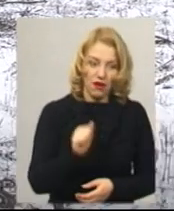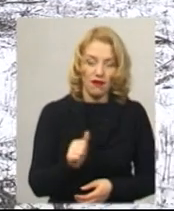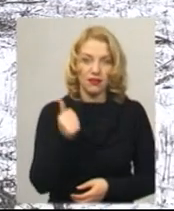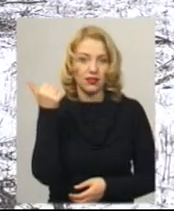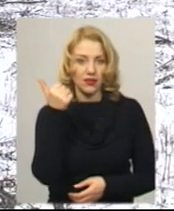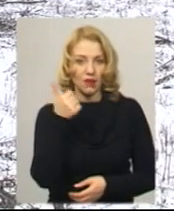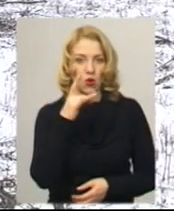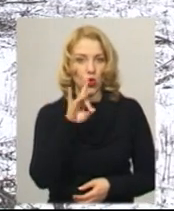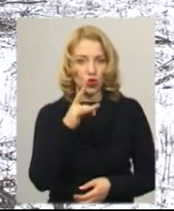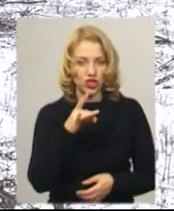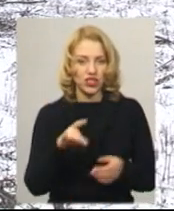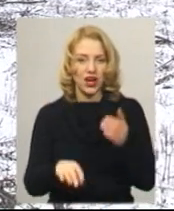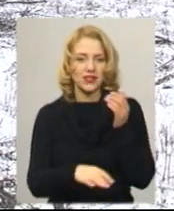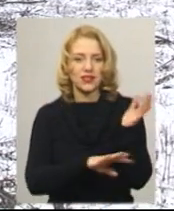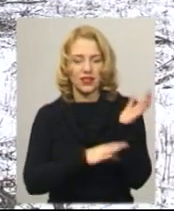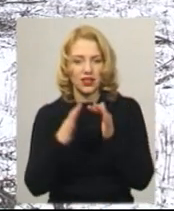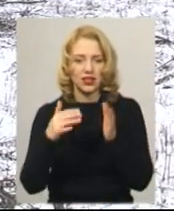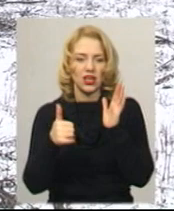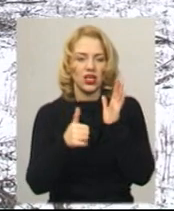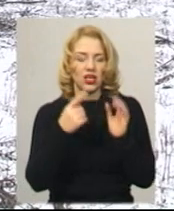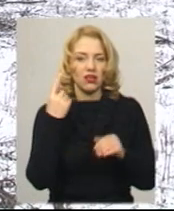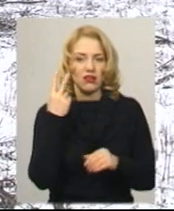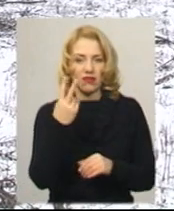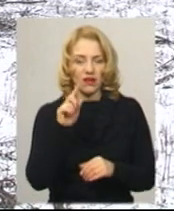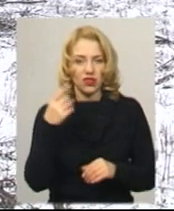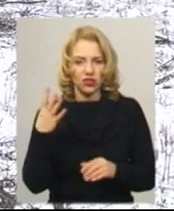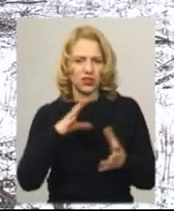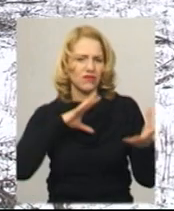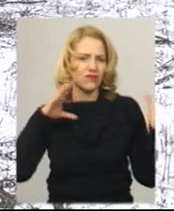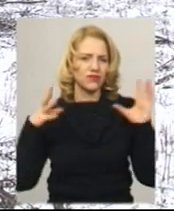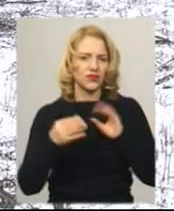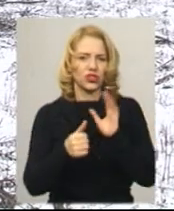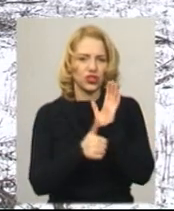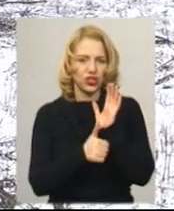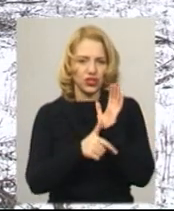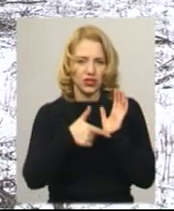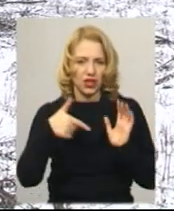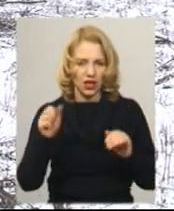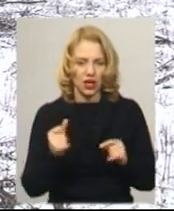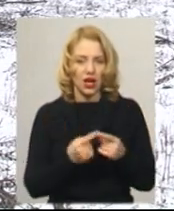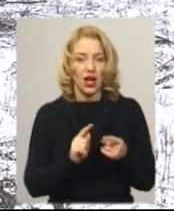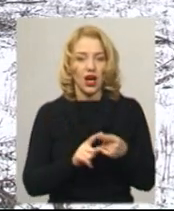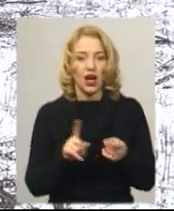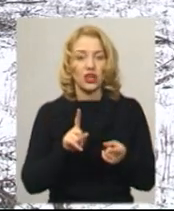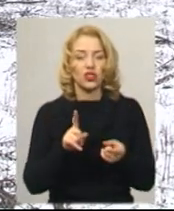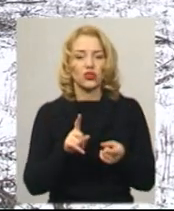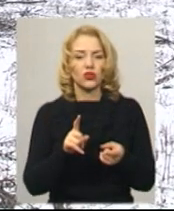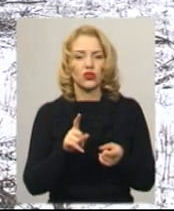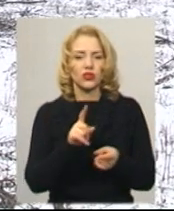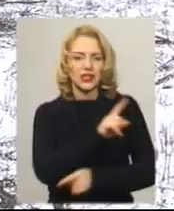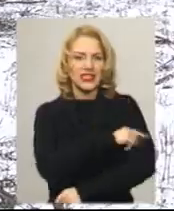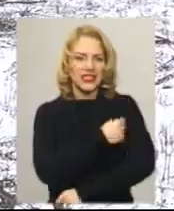лісі два і два, чотири, шість гектарів ліса суцільна. Але те, що вони не суцільні санітарно, то